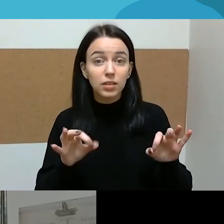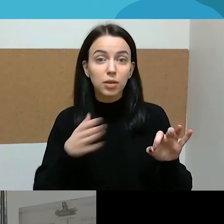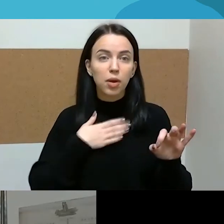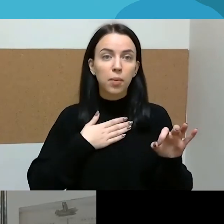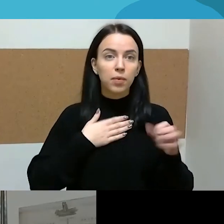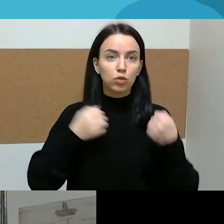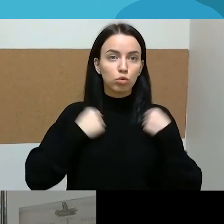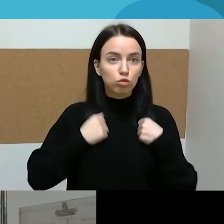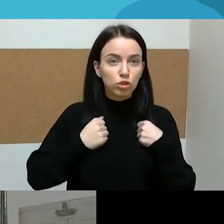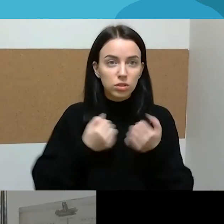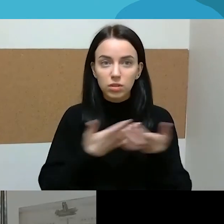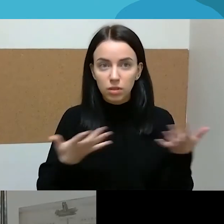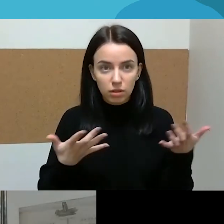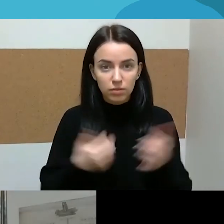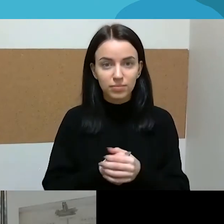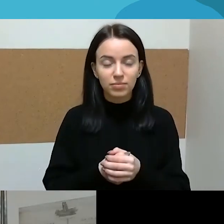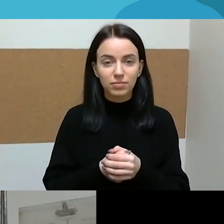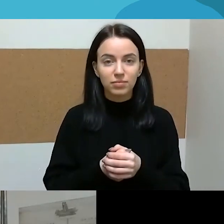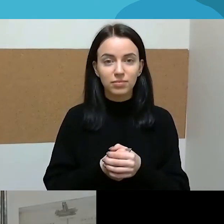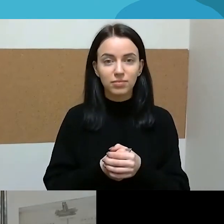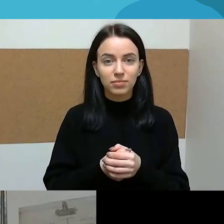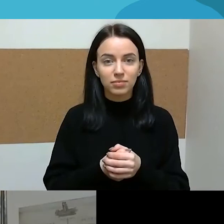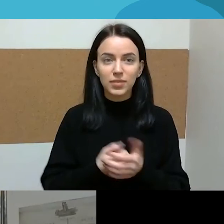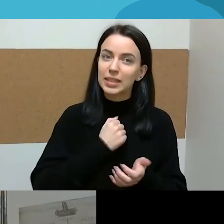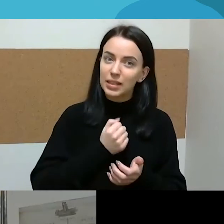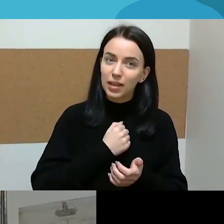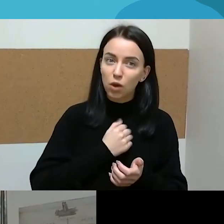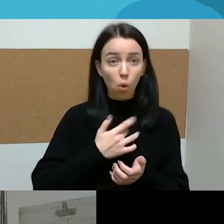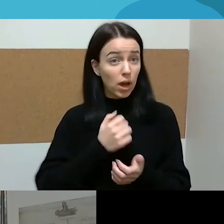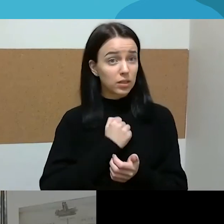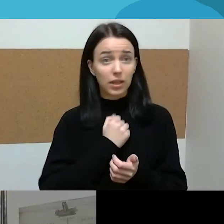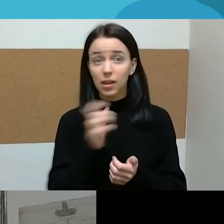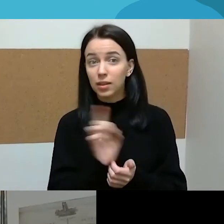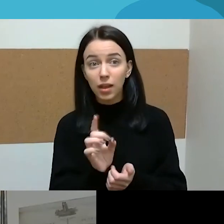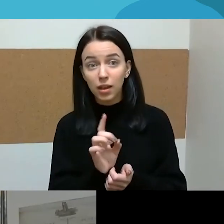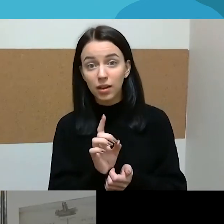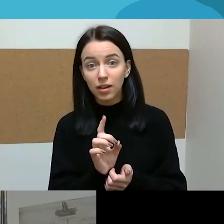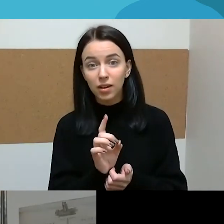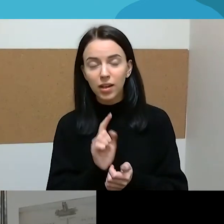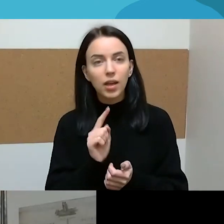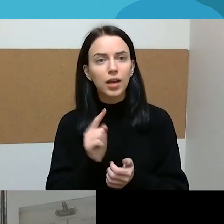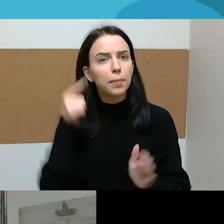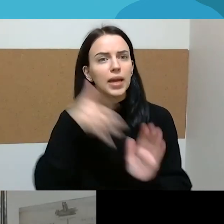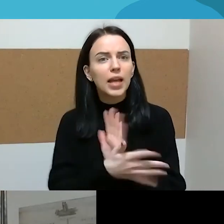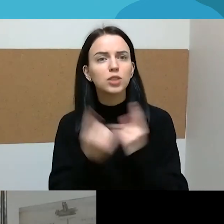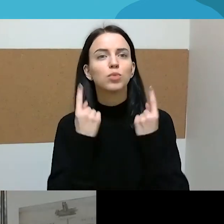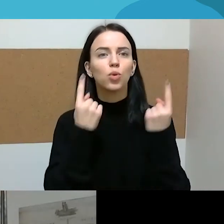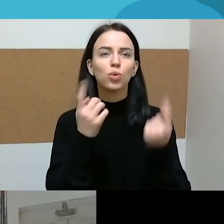Tai dėja, o gal ir nedėja, yra tikrai netokie reikšmingi dalykai,